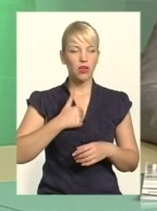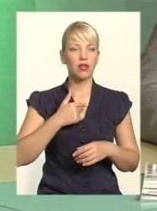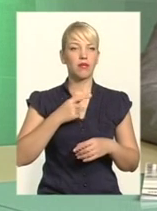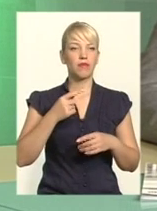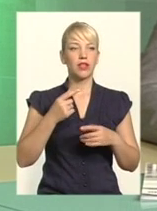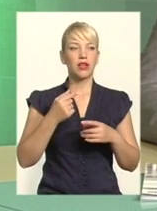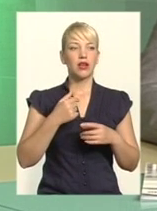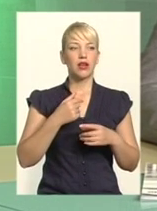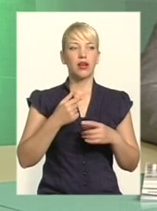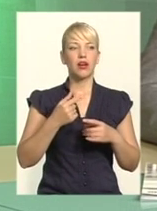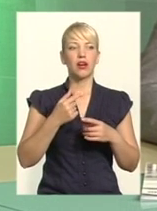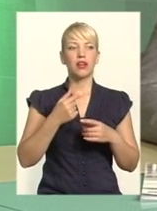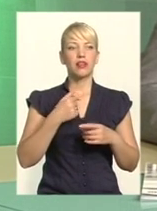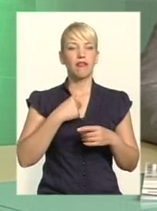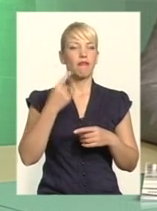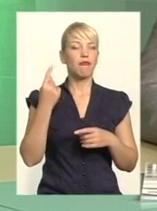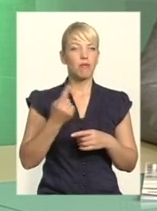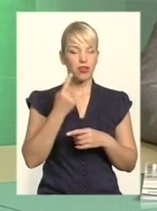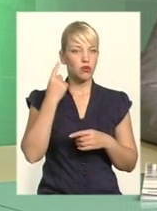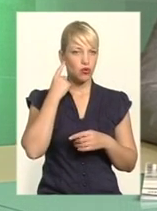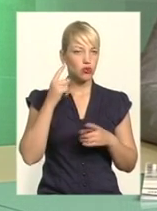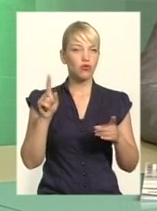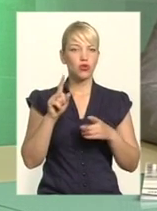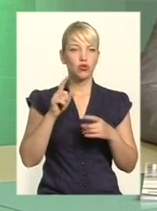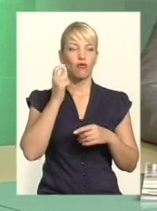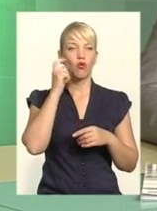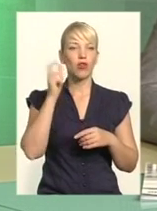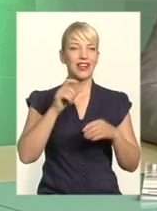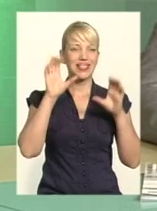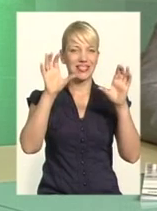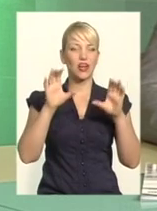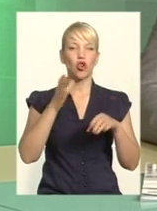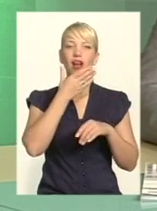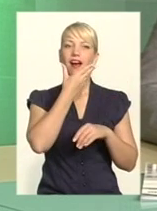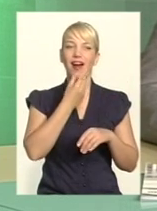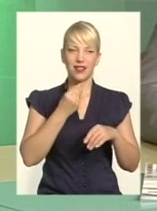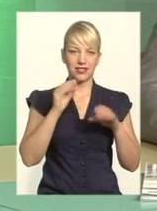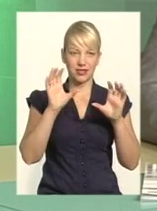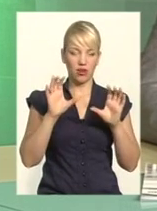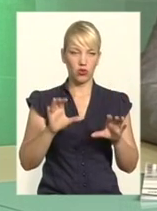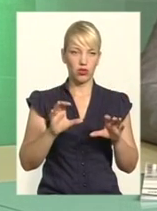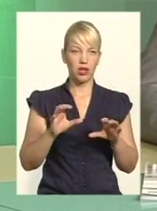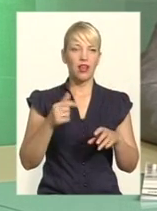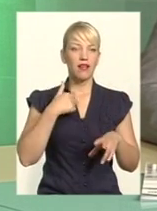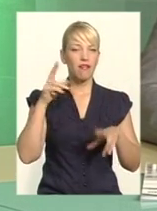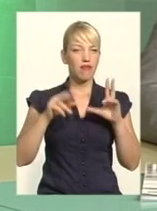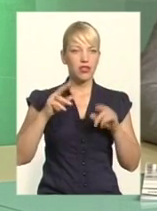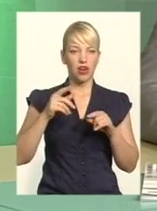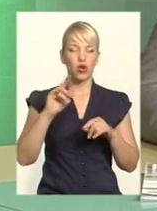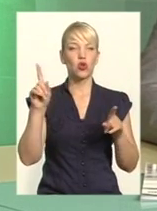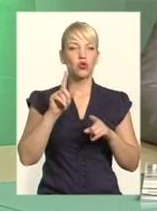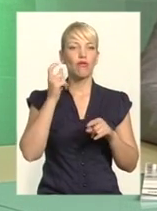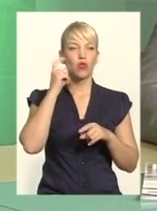висновок, що в Україні гарні закони. На мою думку, закони, які не діють, вони лише не гарні. Вони ганебні. Це просто